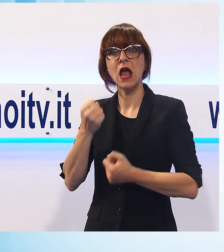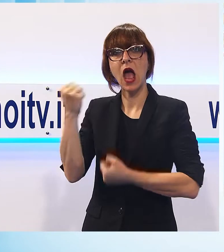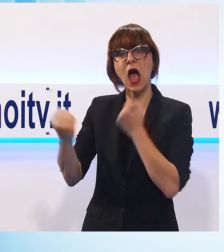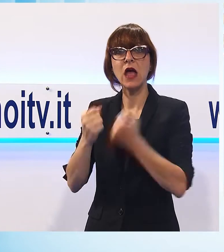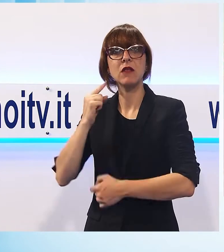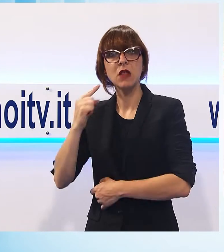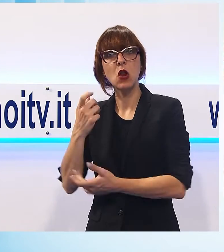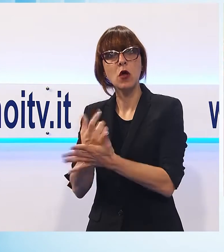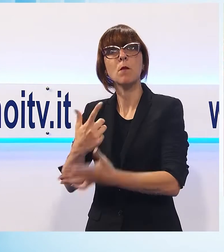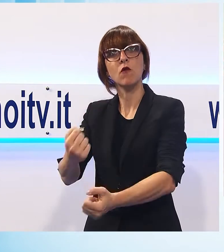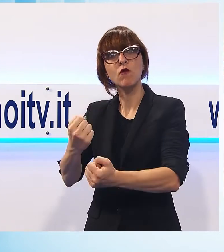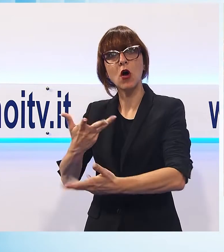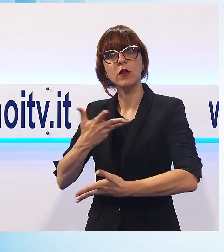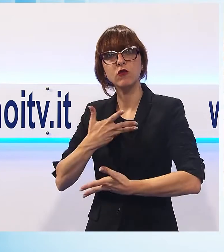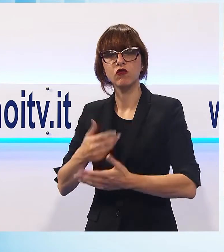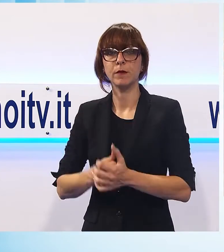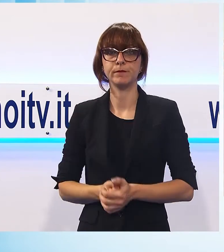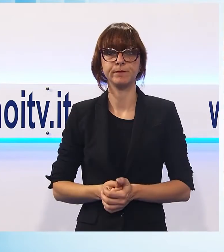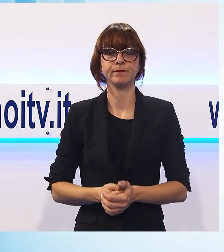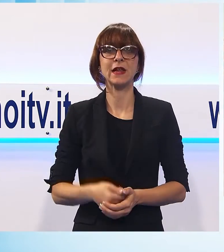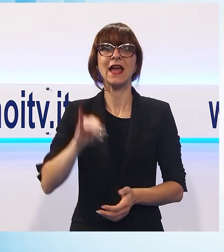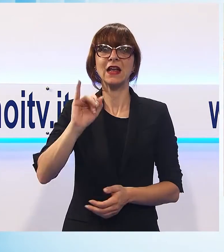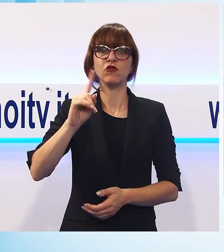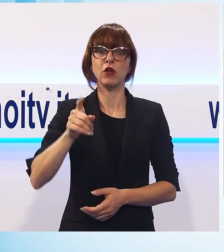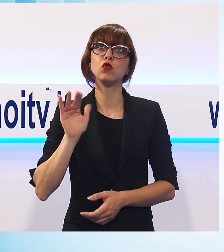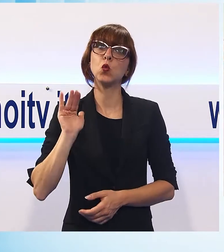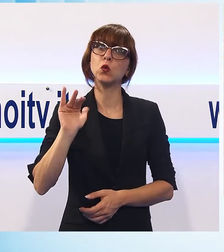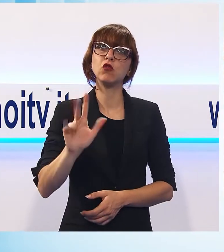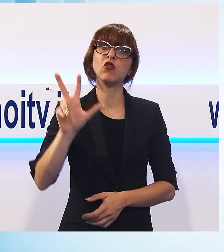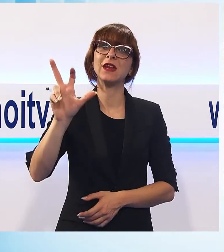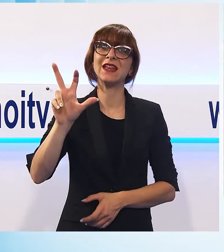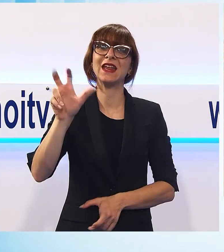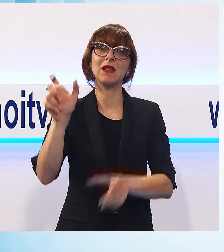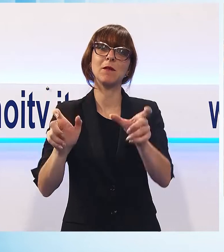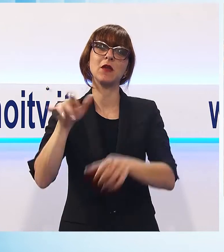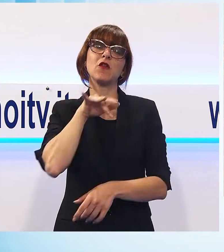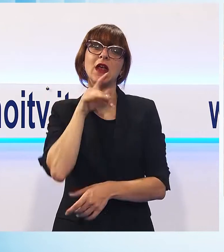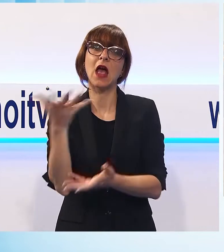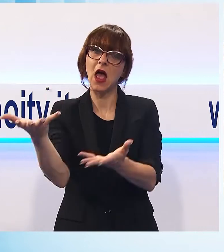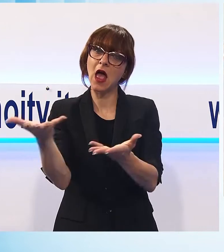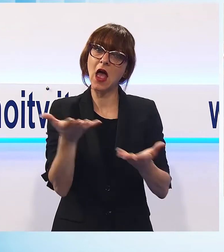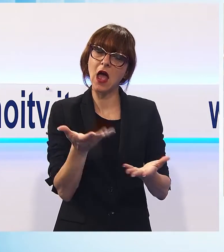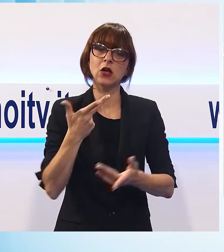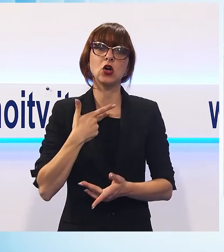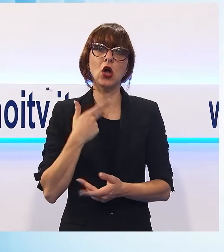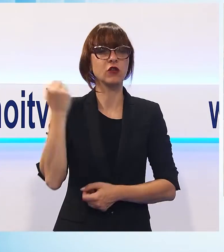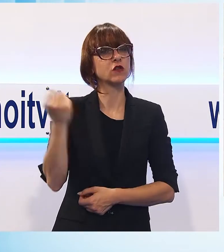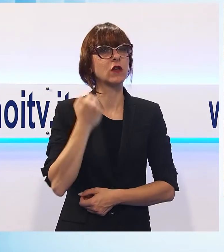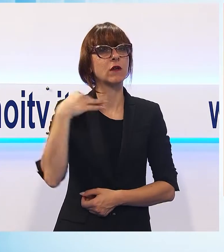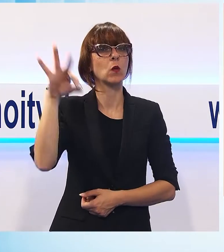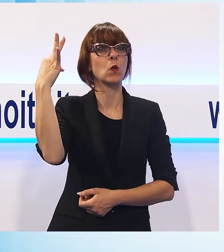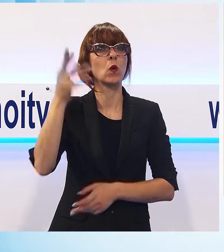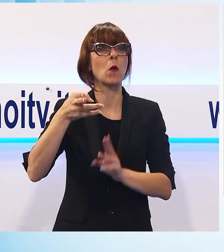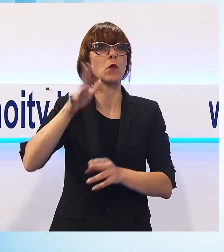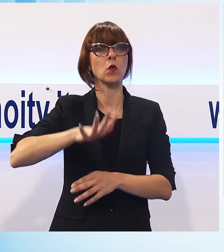importantissima. Il Girasole accoglie ogni giorno una trentina di anziani con uno dei servizi più qualificati della zona.